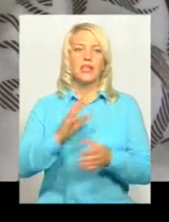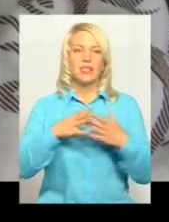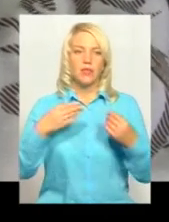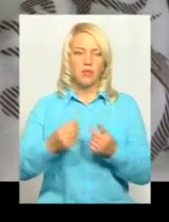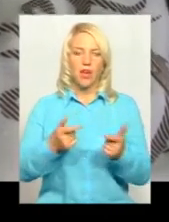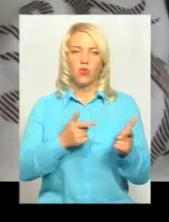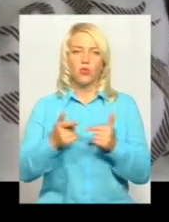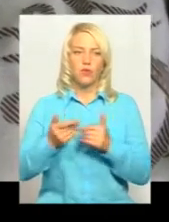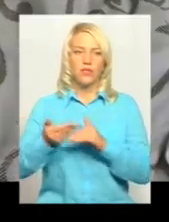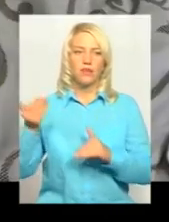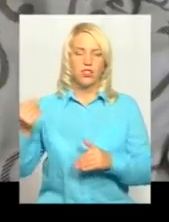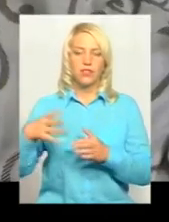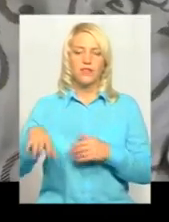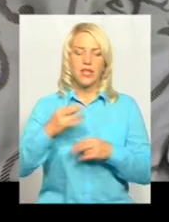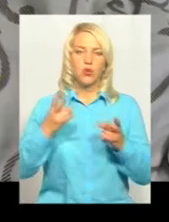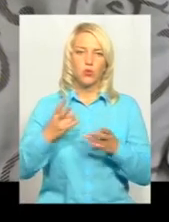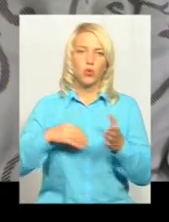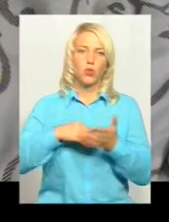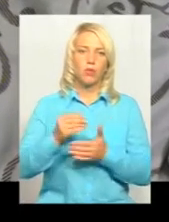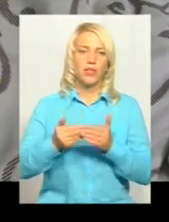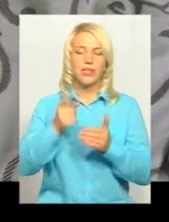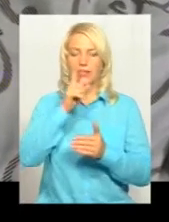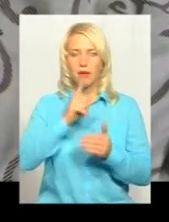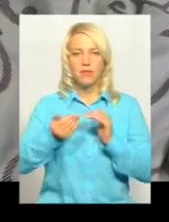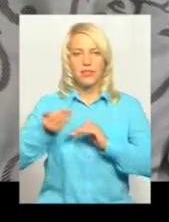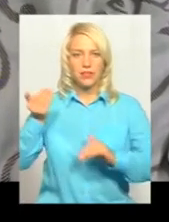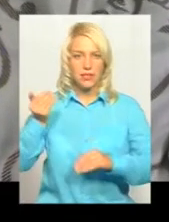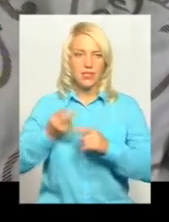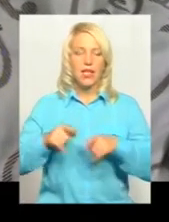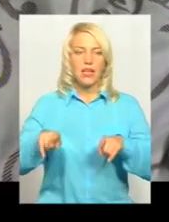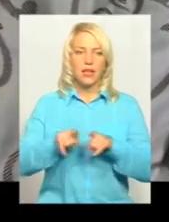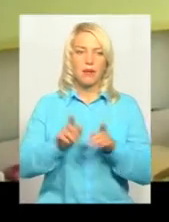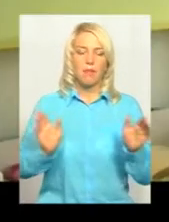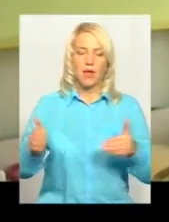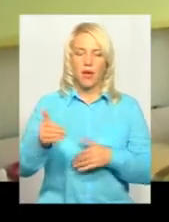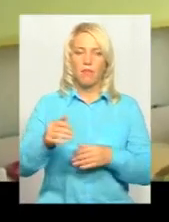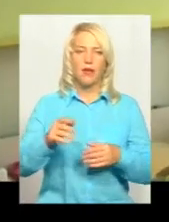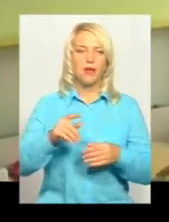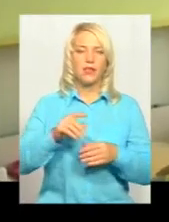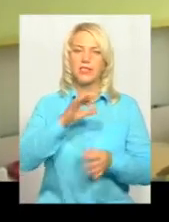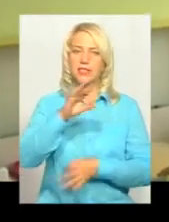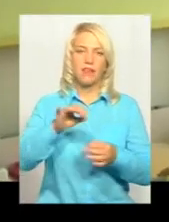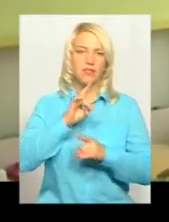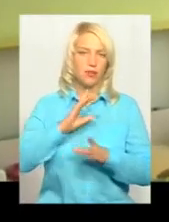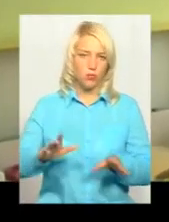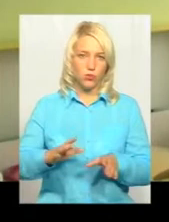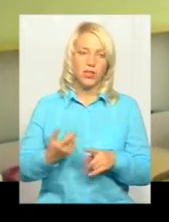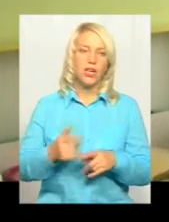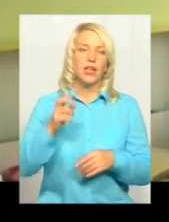Усе необхідне купили за місяць до народження дитини. Та бейбі-бокс, каже Вікторія, зайвим не буде. Подарунок бейбі-бокс,